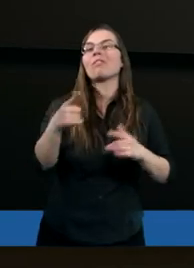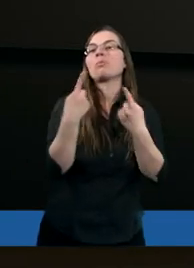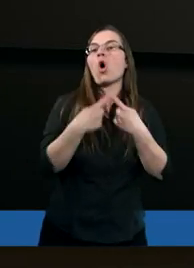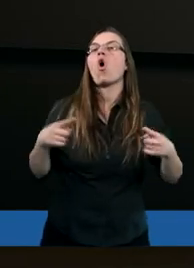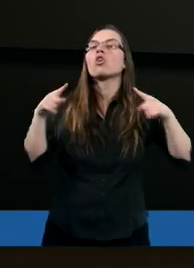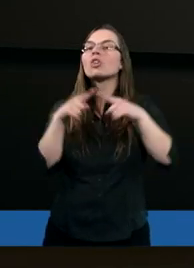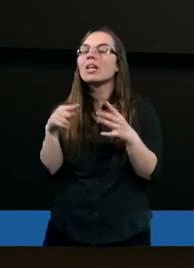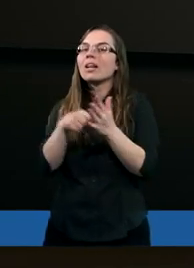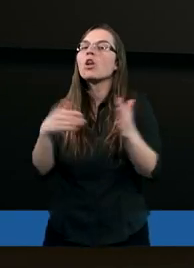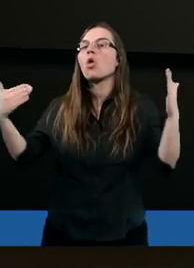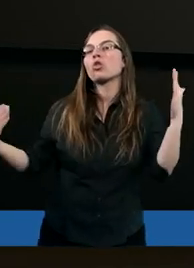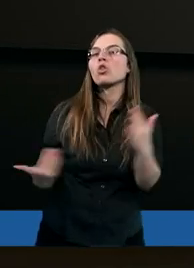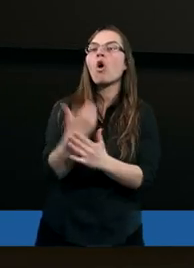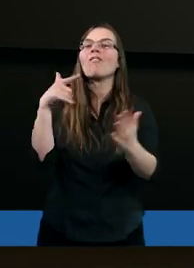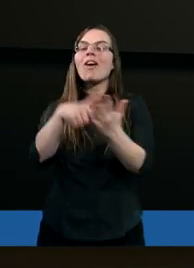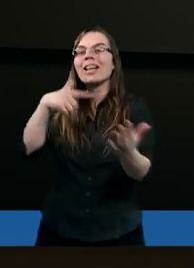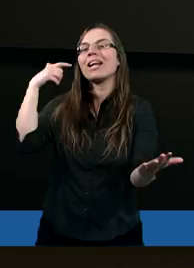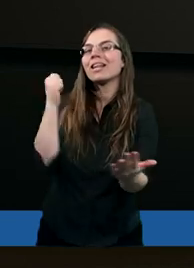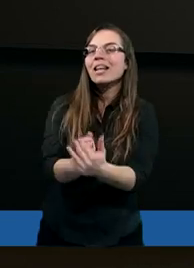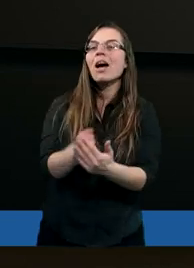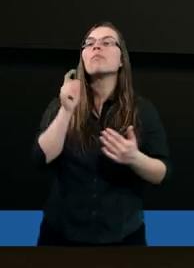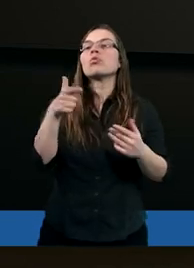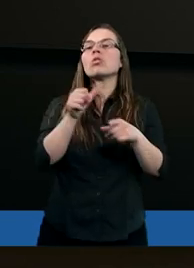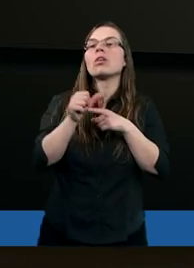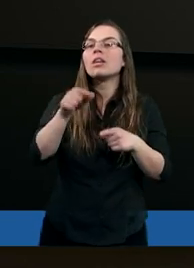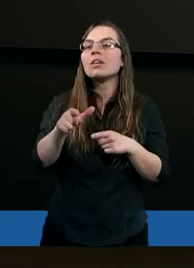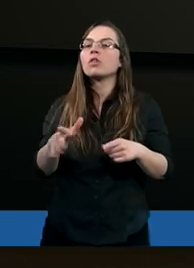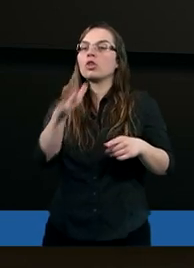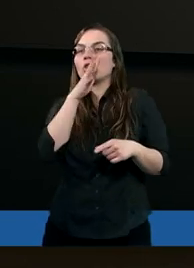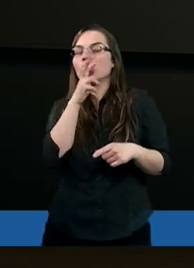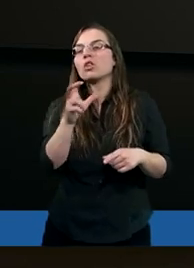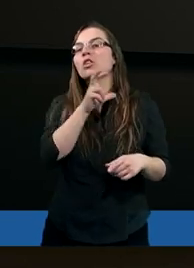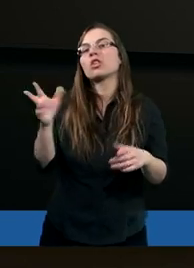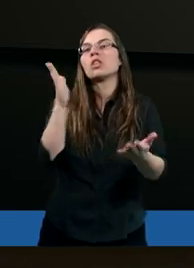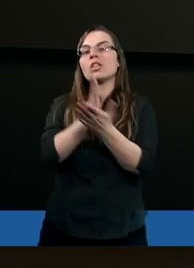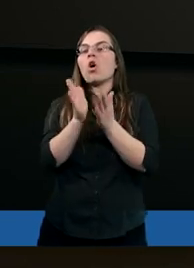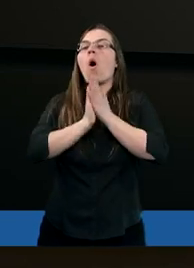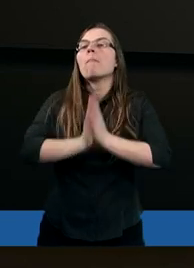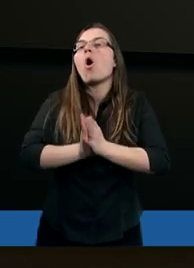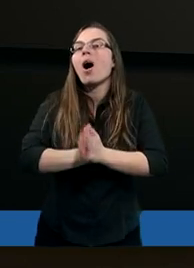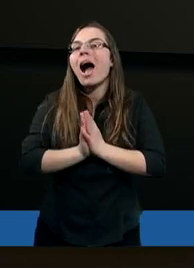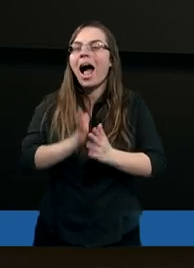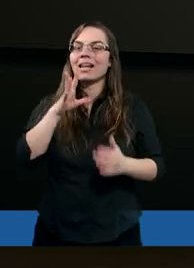kościele nowotestamentowym, kto jest, Żydzi czy tylko poganie?